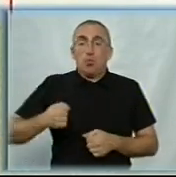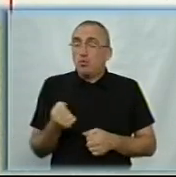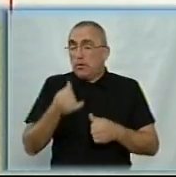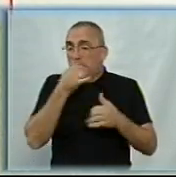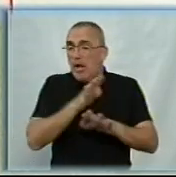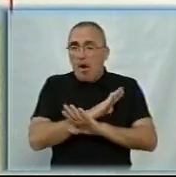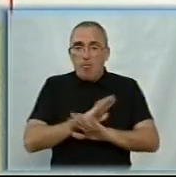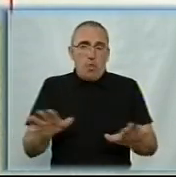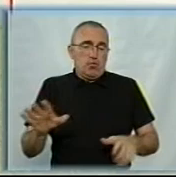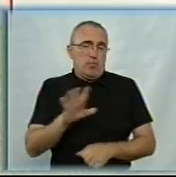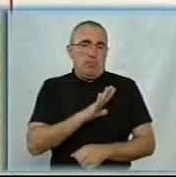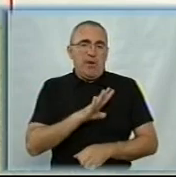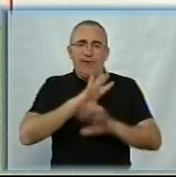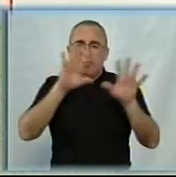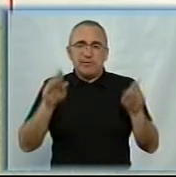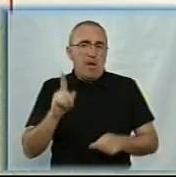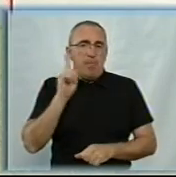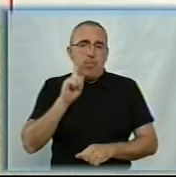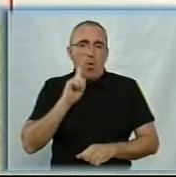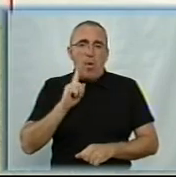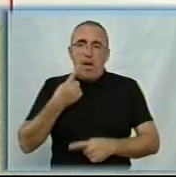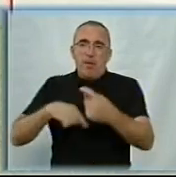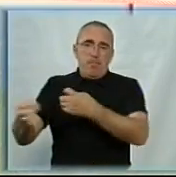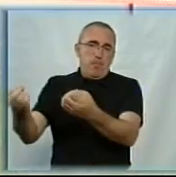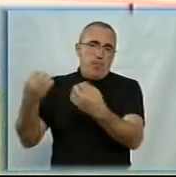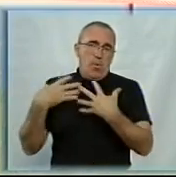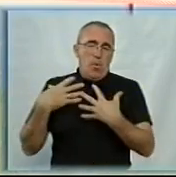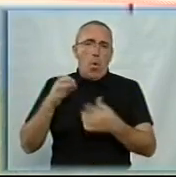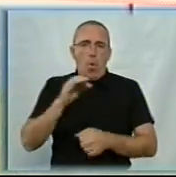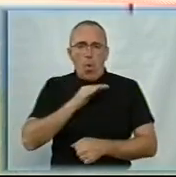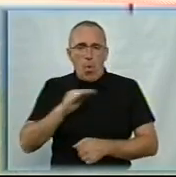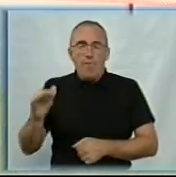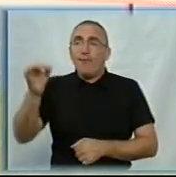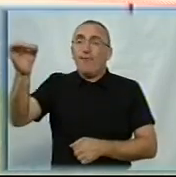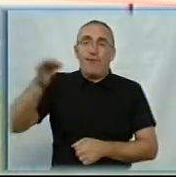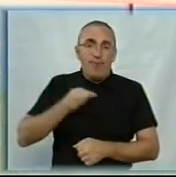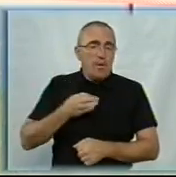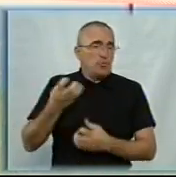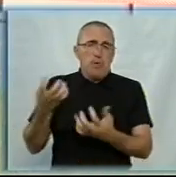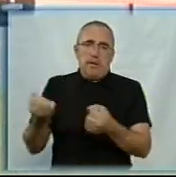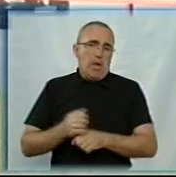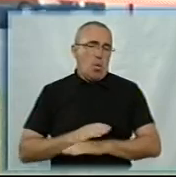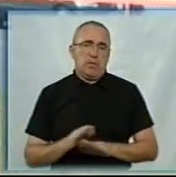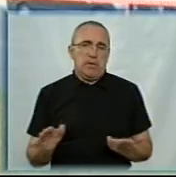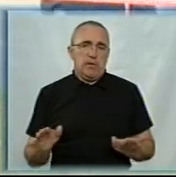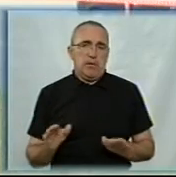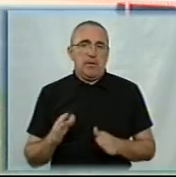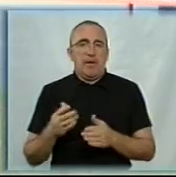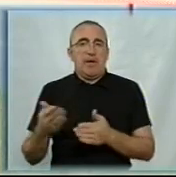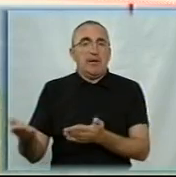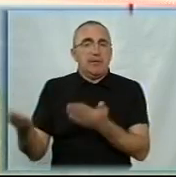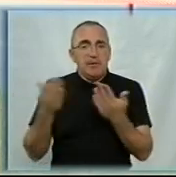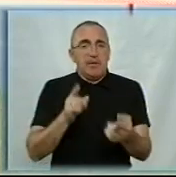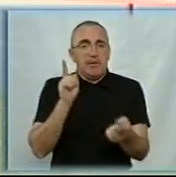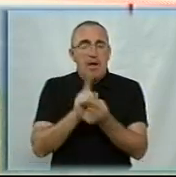не може, поки все не повернеться. Офіційної відповіді ми ще не отримали, запрошення на